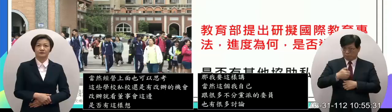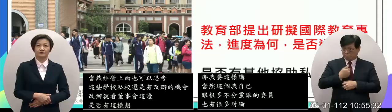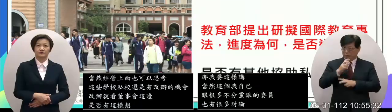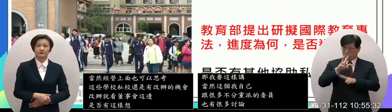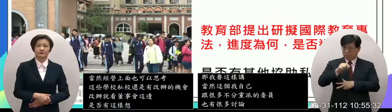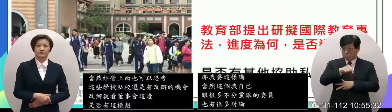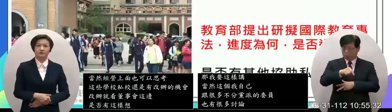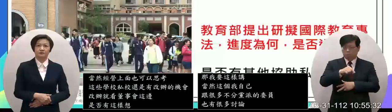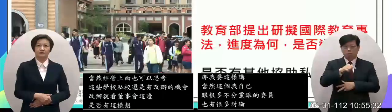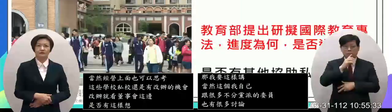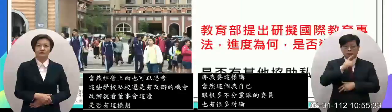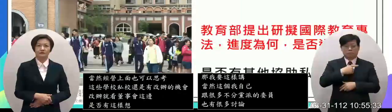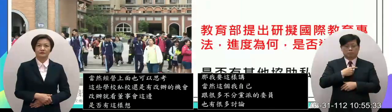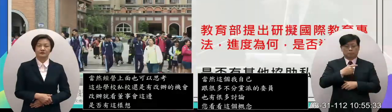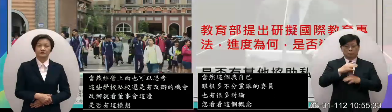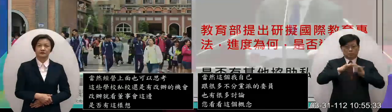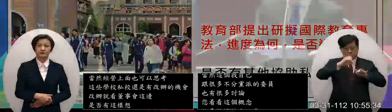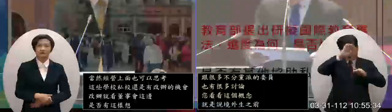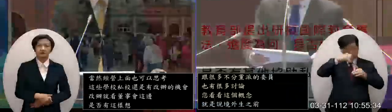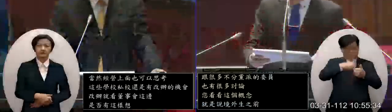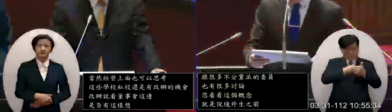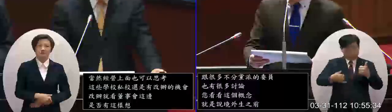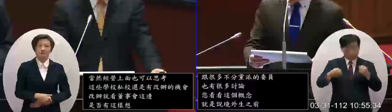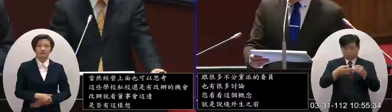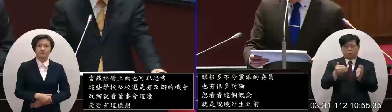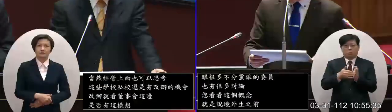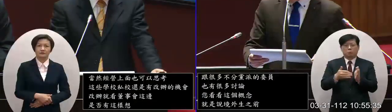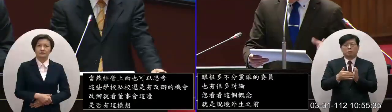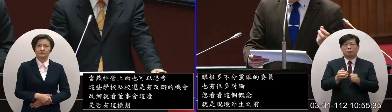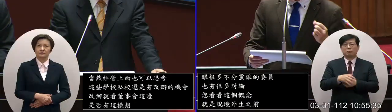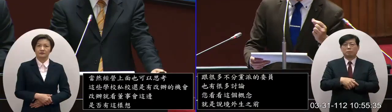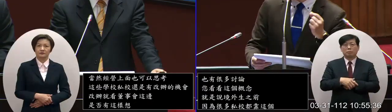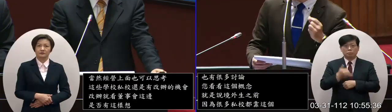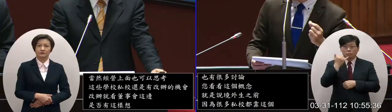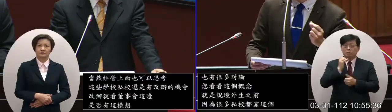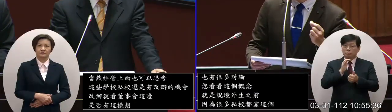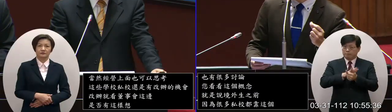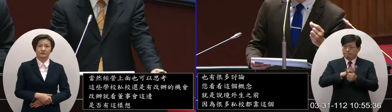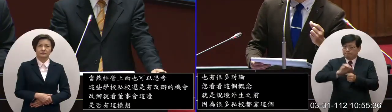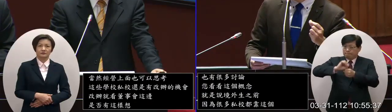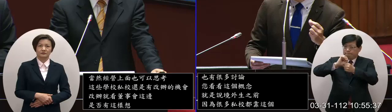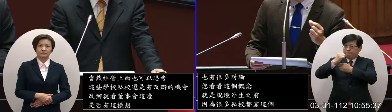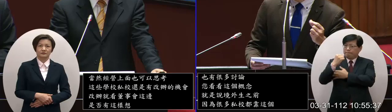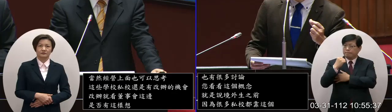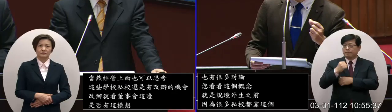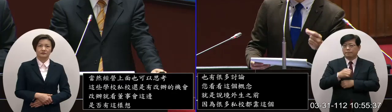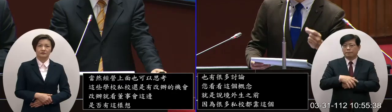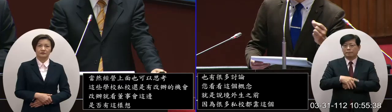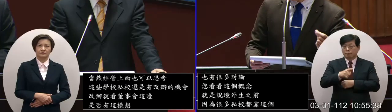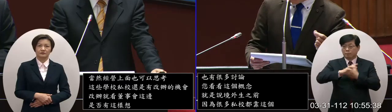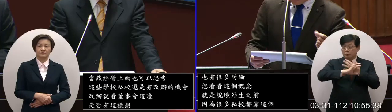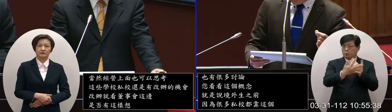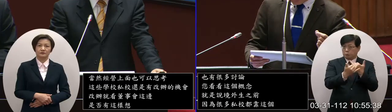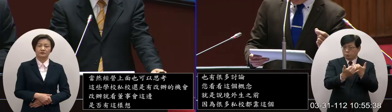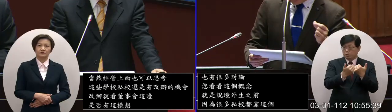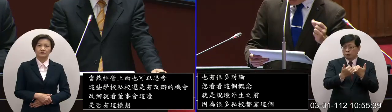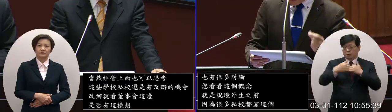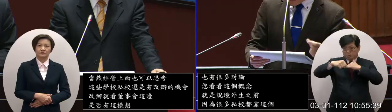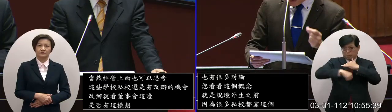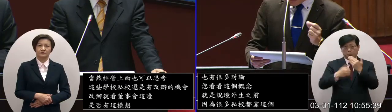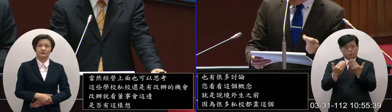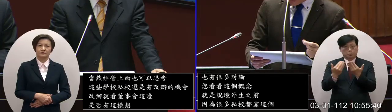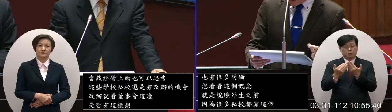我們跟很多甚至跟執政黨的委員都有討論就是說包括比如說我們怎麼樣強化這些境外生進來